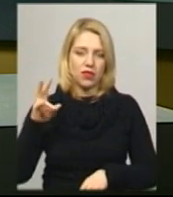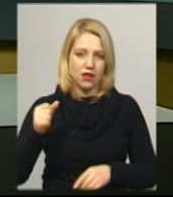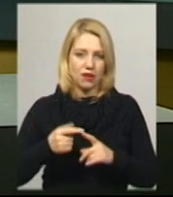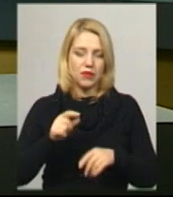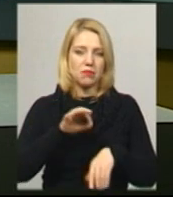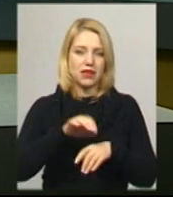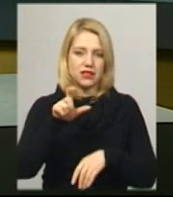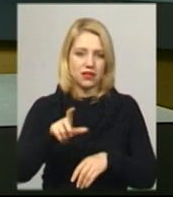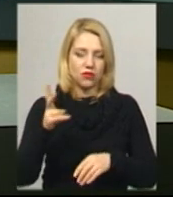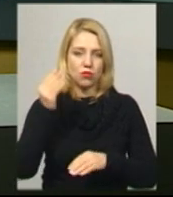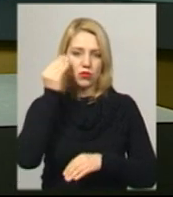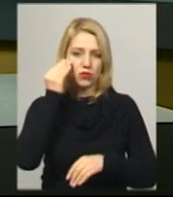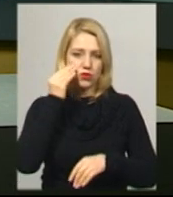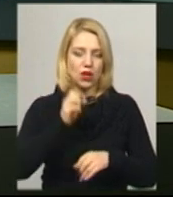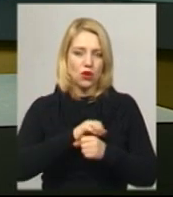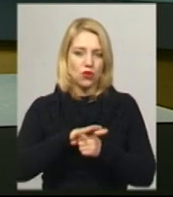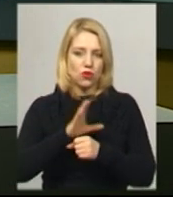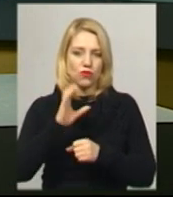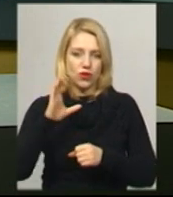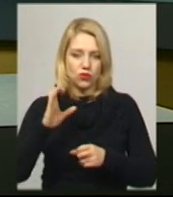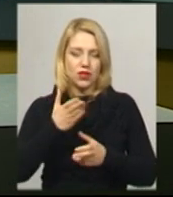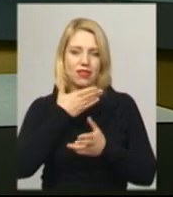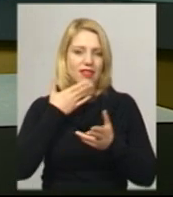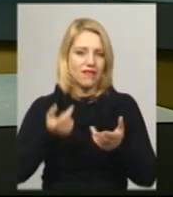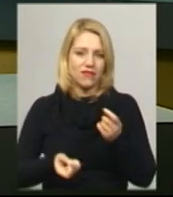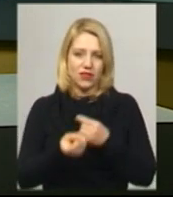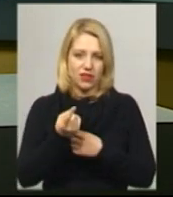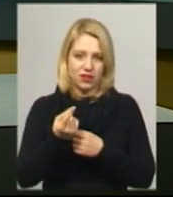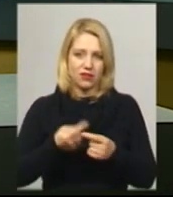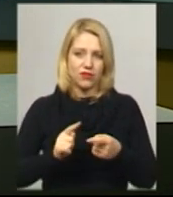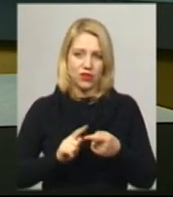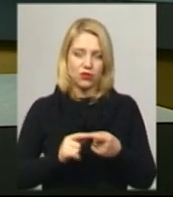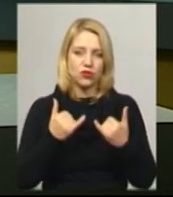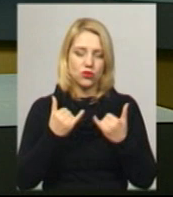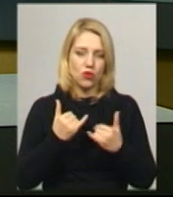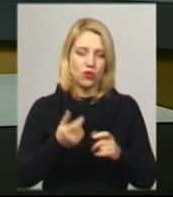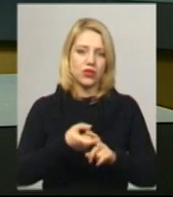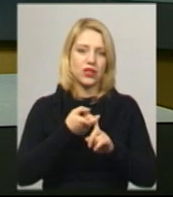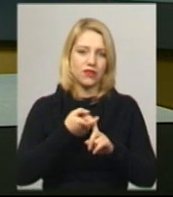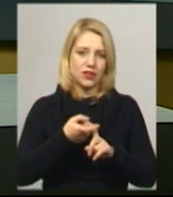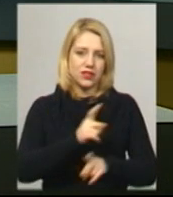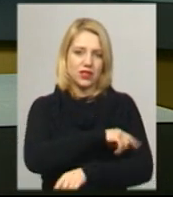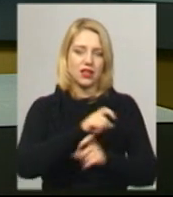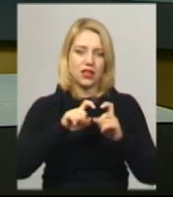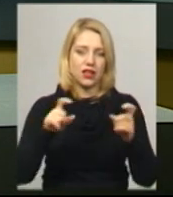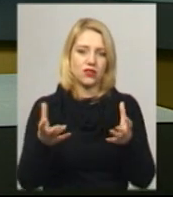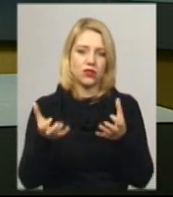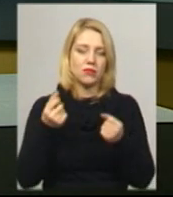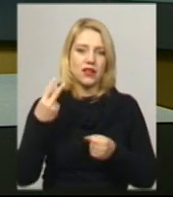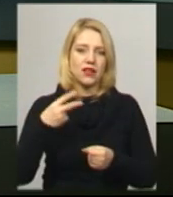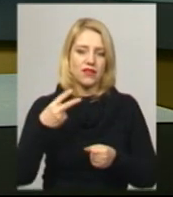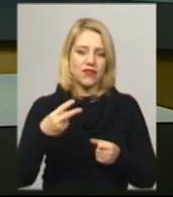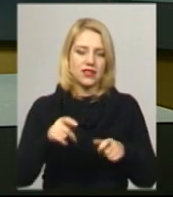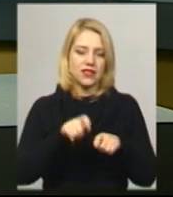підозрювали ковід-19, діагноз не підтвердився. Загалом сьогодні міська інфекційна лікарня отримала 20 таких тестів. Це благодійна